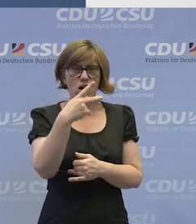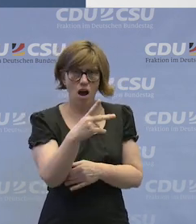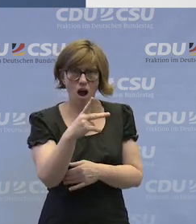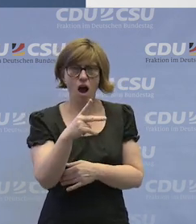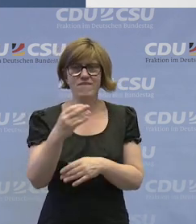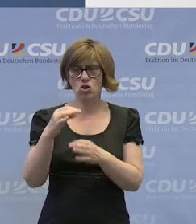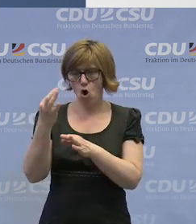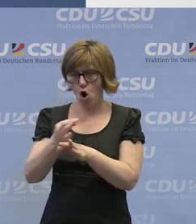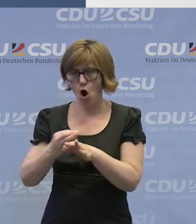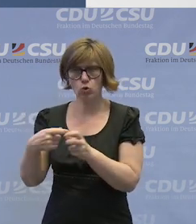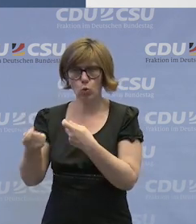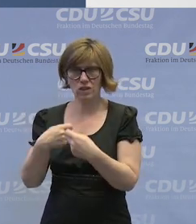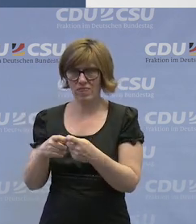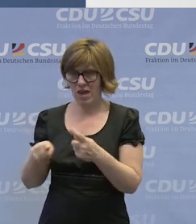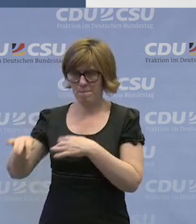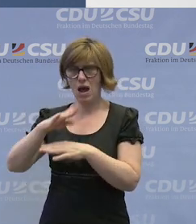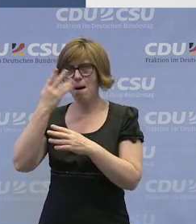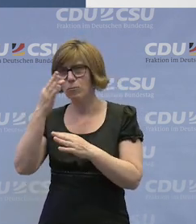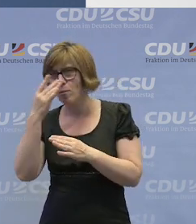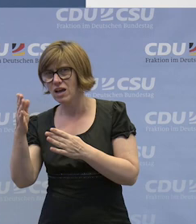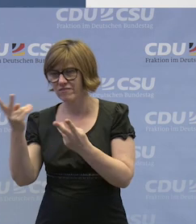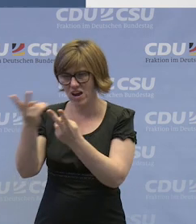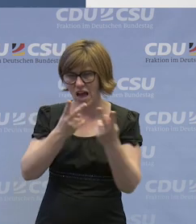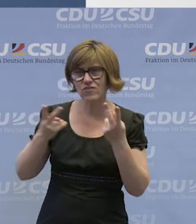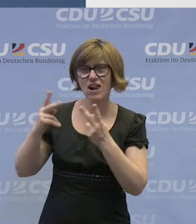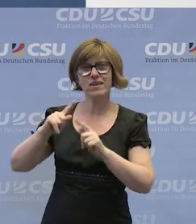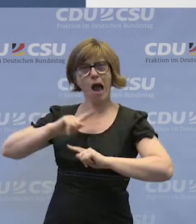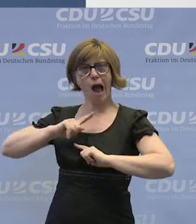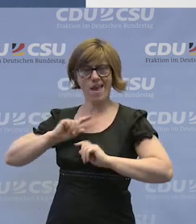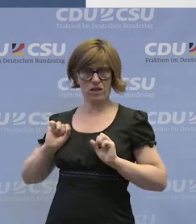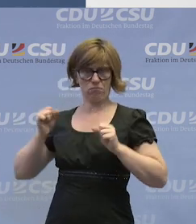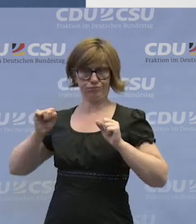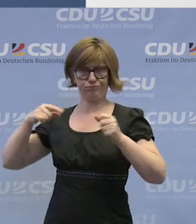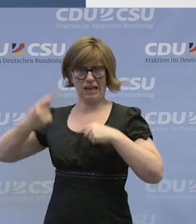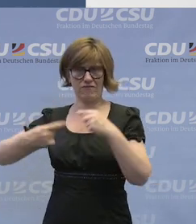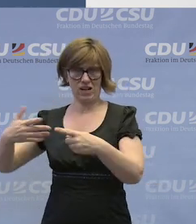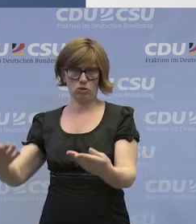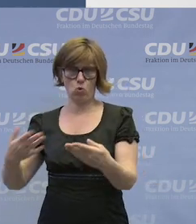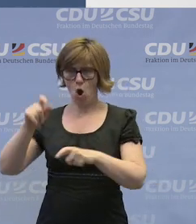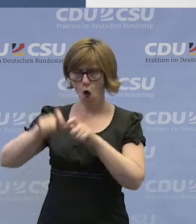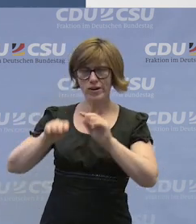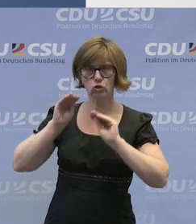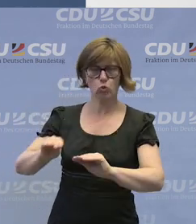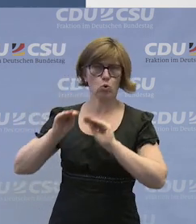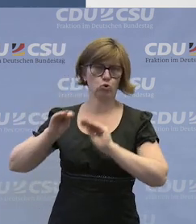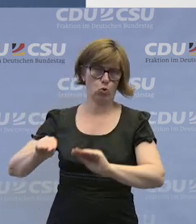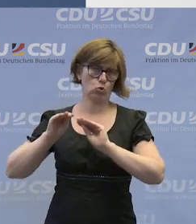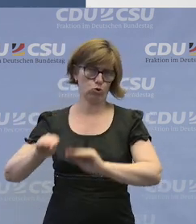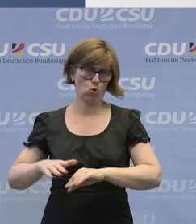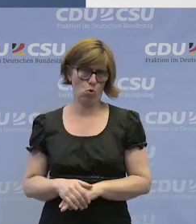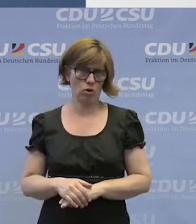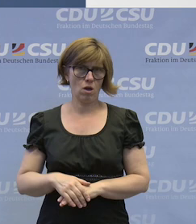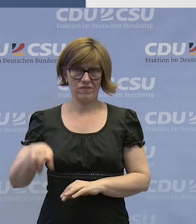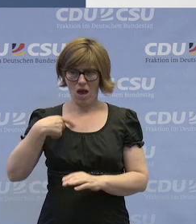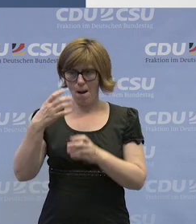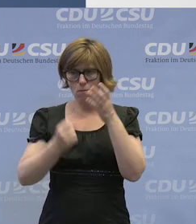ortsansässigen Unternehmen, die vergleichbar sind, etwas Eigenes zu entwickeln, haben unsere Leute geschult. Wir haben diese